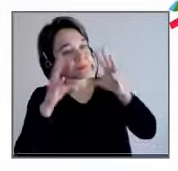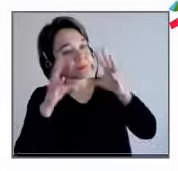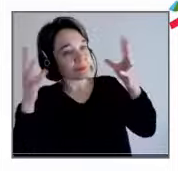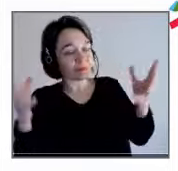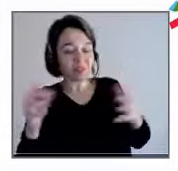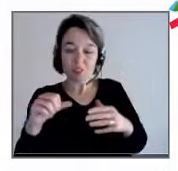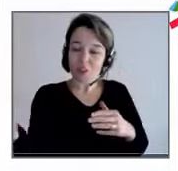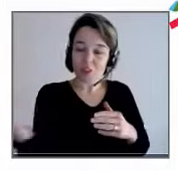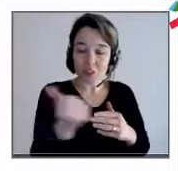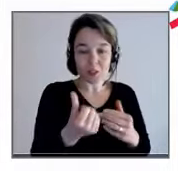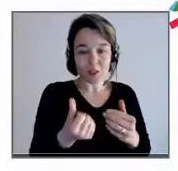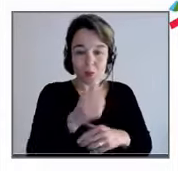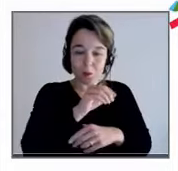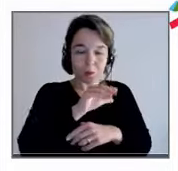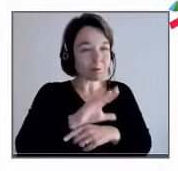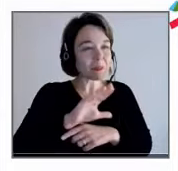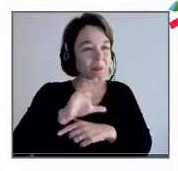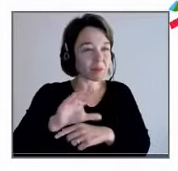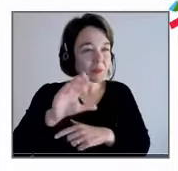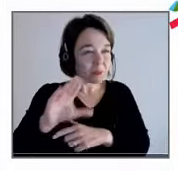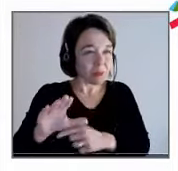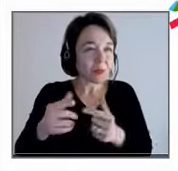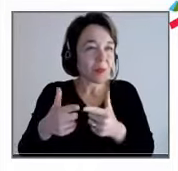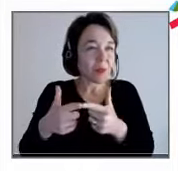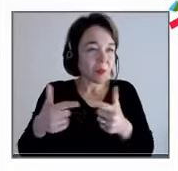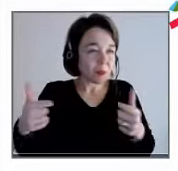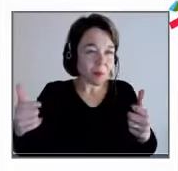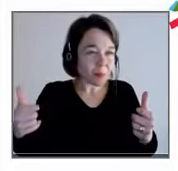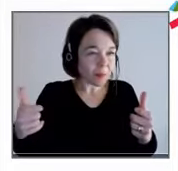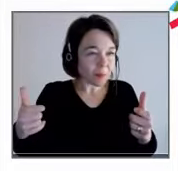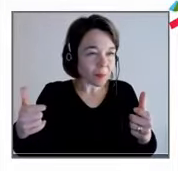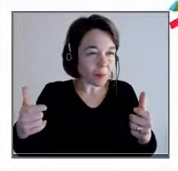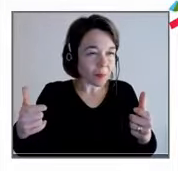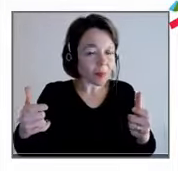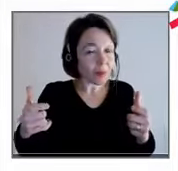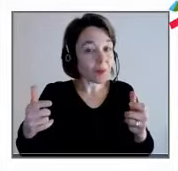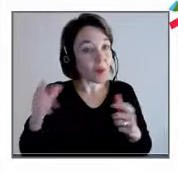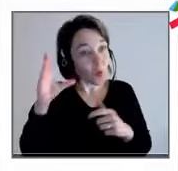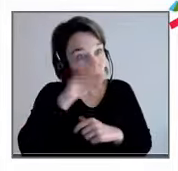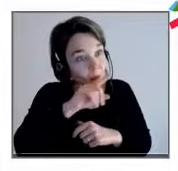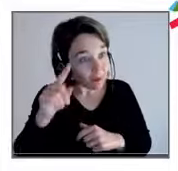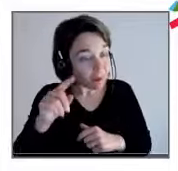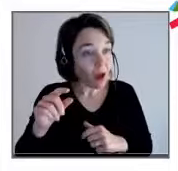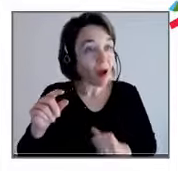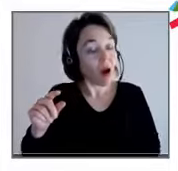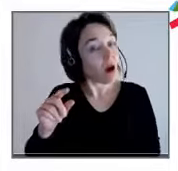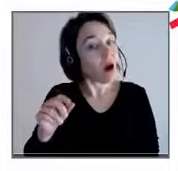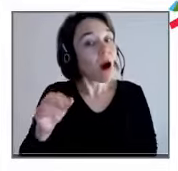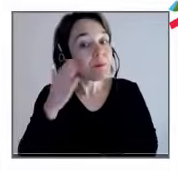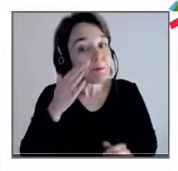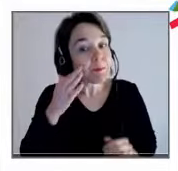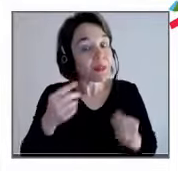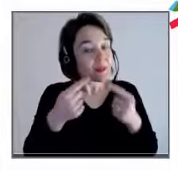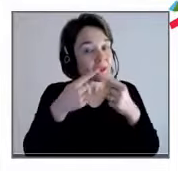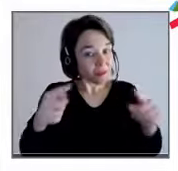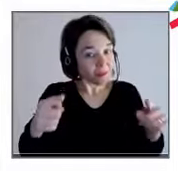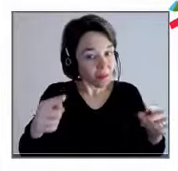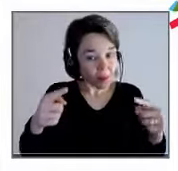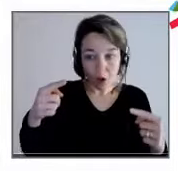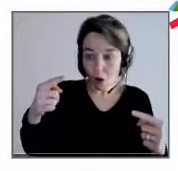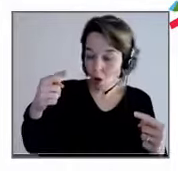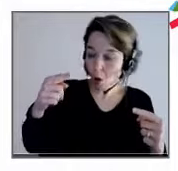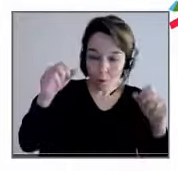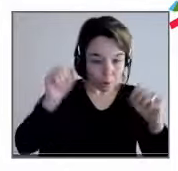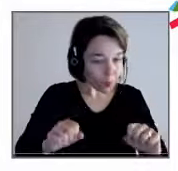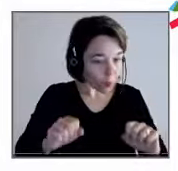il ne faut pas sous-estimer une différence particulière qui est la légitimité du conflit. Moi, je crois très important de distinguer le